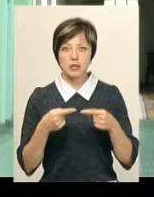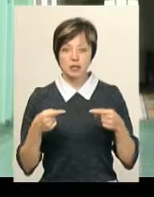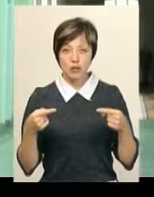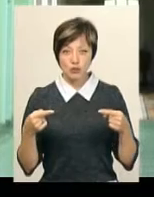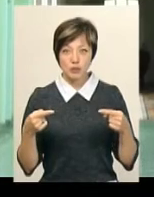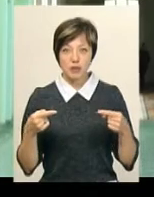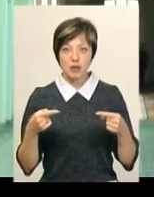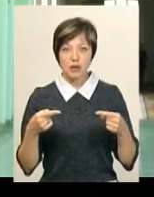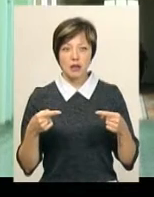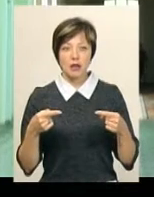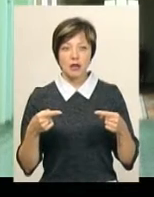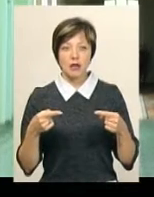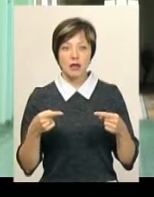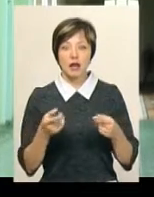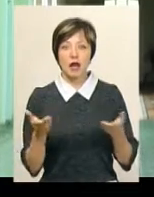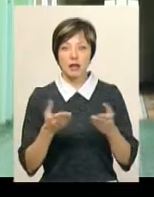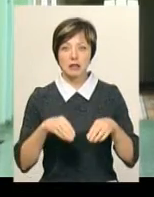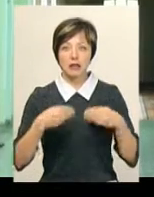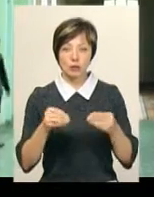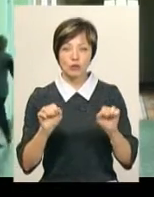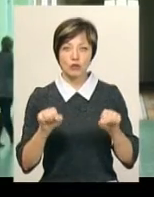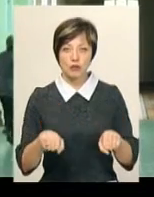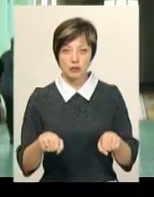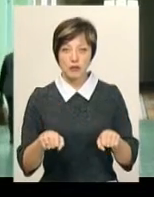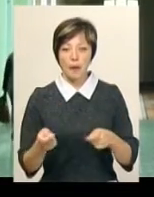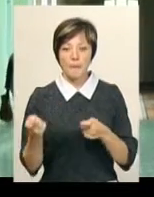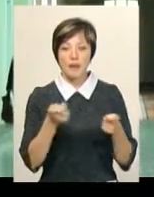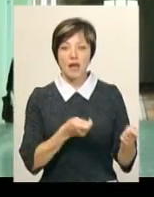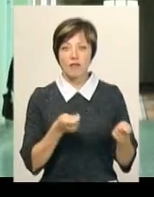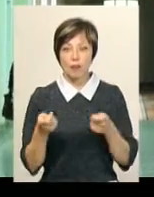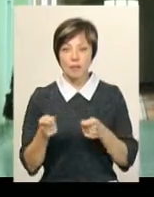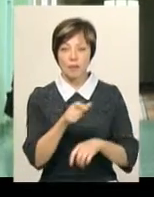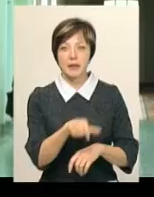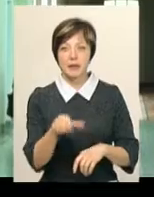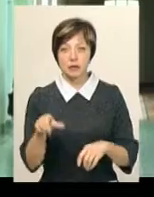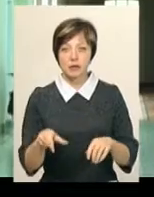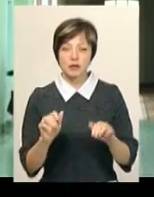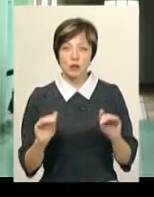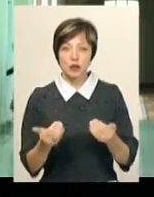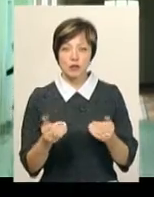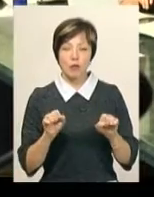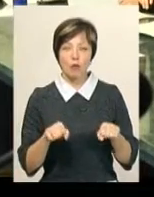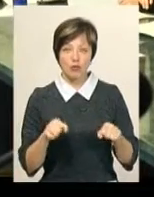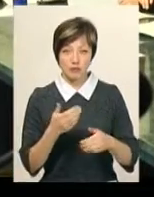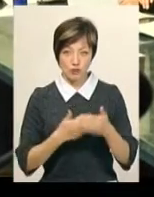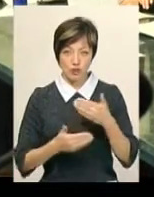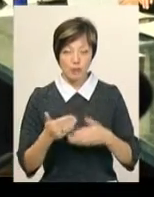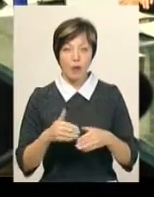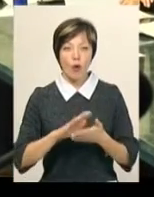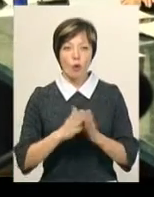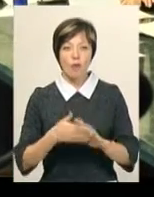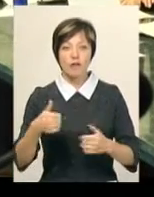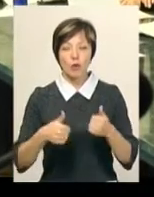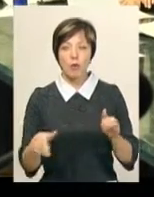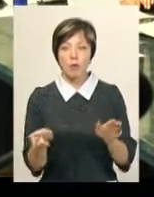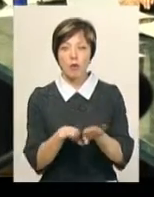низькопідлогові, які дають можливість перевозити пасажирів з обмеженими можливостями. Умови конкурсу у